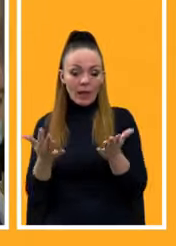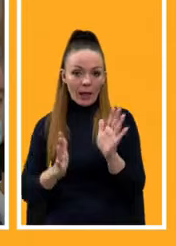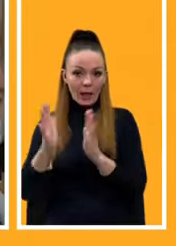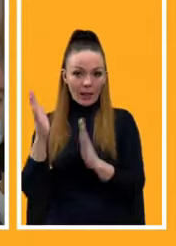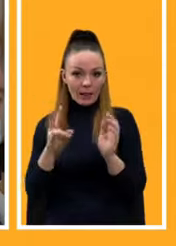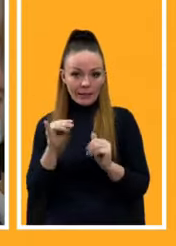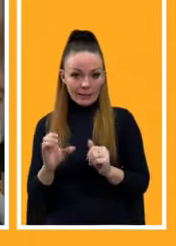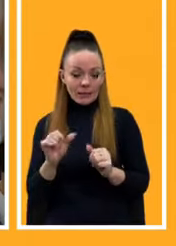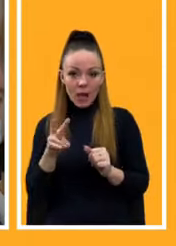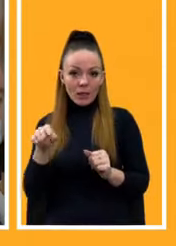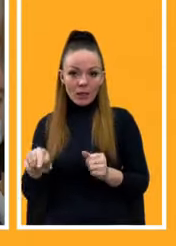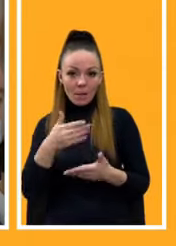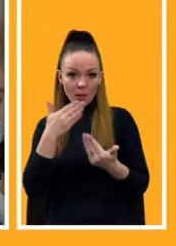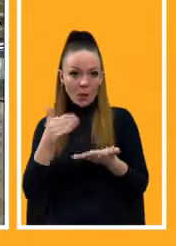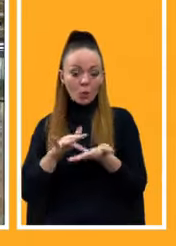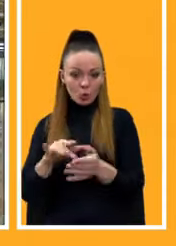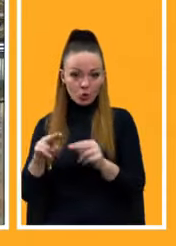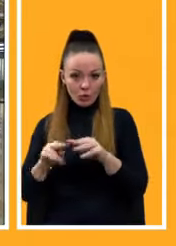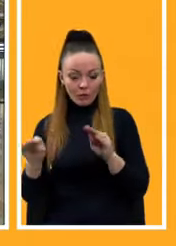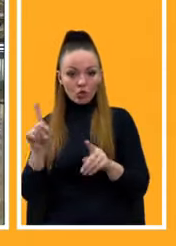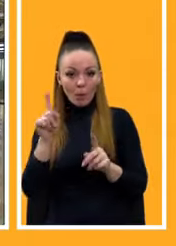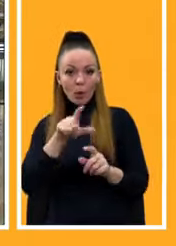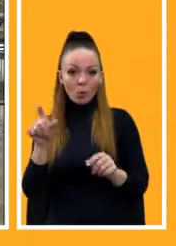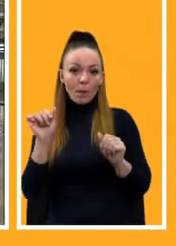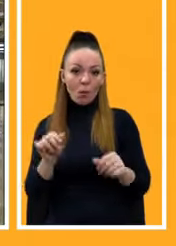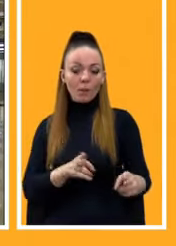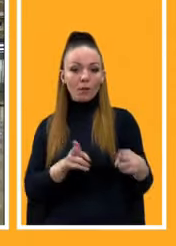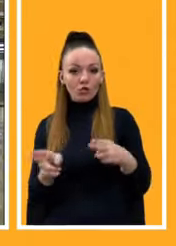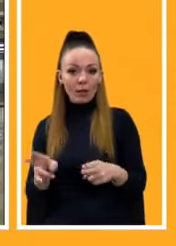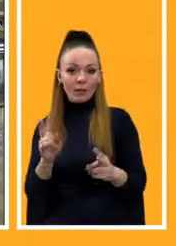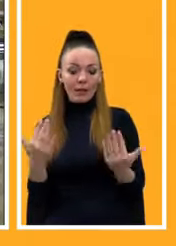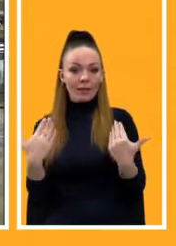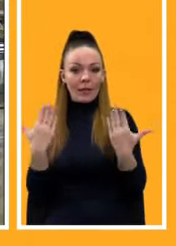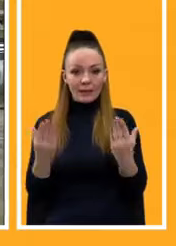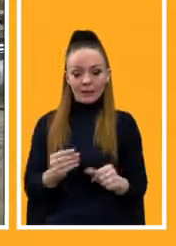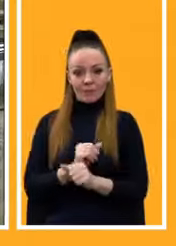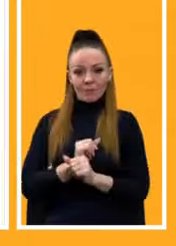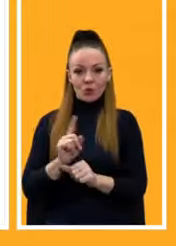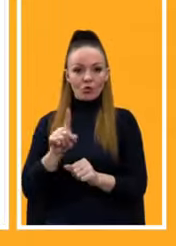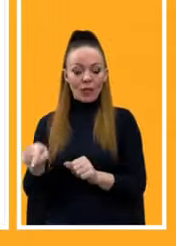Але там нема туристичної інфраструктури, щоб люди могли туди приїжджати на вихідні, щось робити,